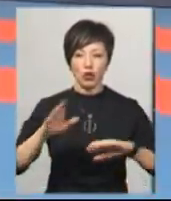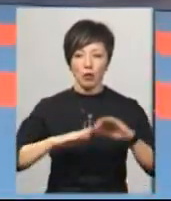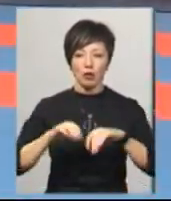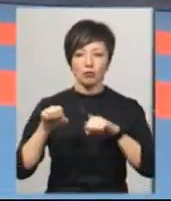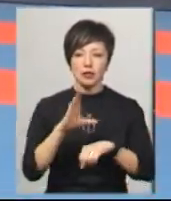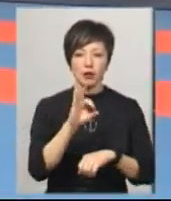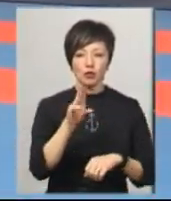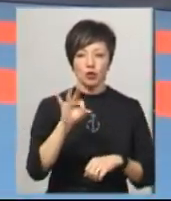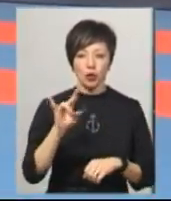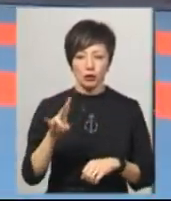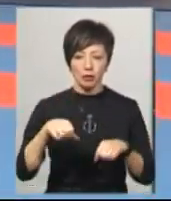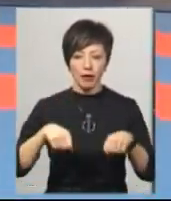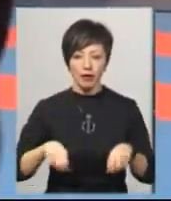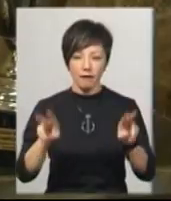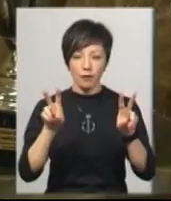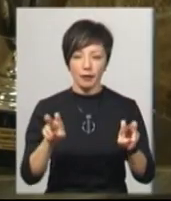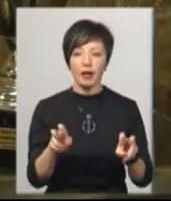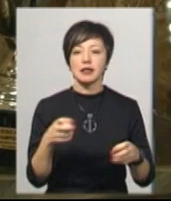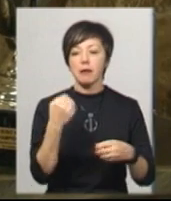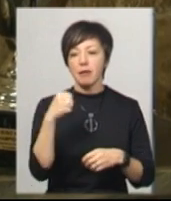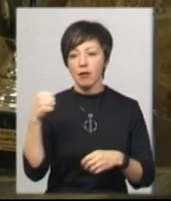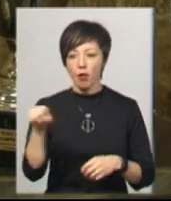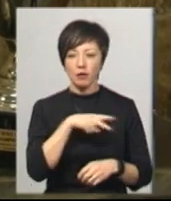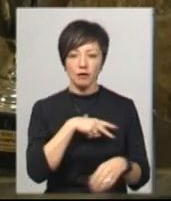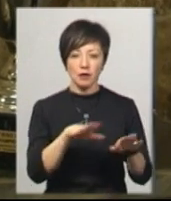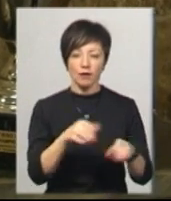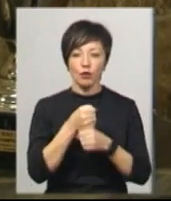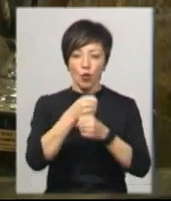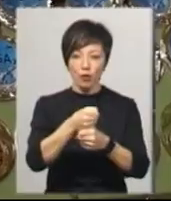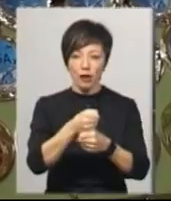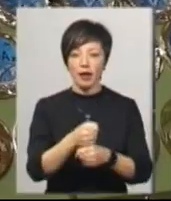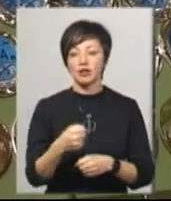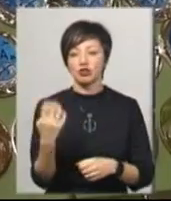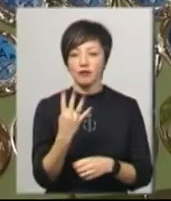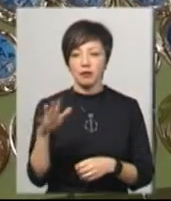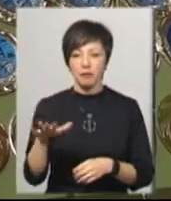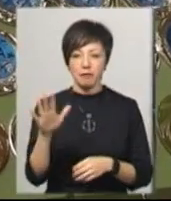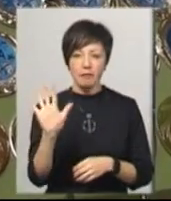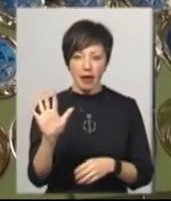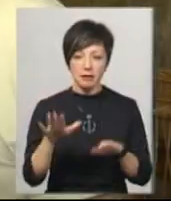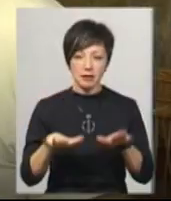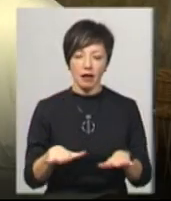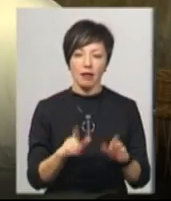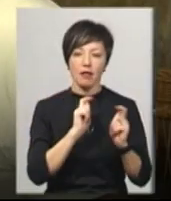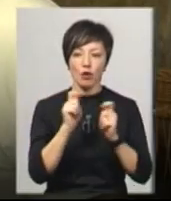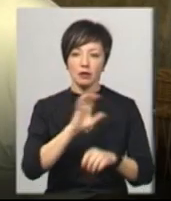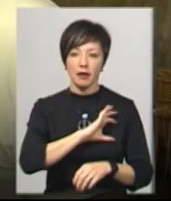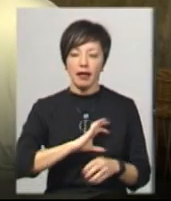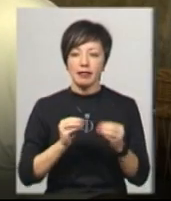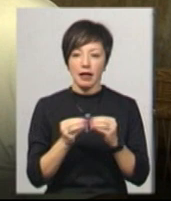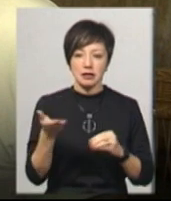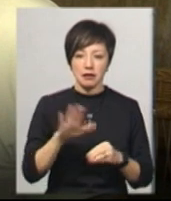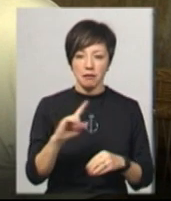Самсон Право Гаррій Осідлевич. За перемогу й призові місця спортсменам вручали кубки, за четверті-п'яті місця нагороджували медалями. Гаррій Осідлевич, перемогу самому